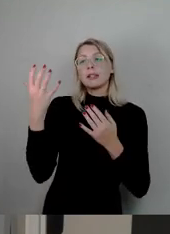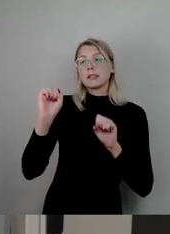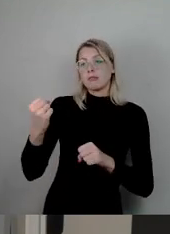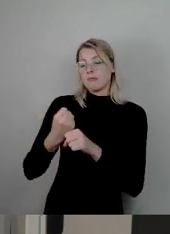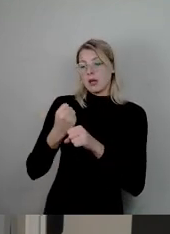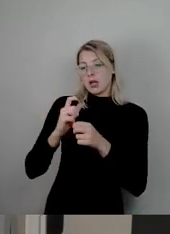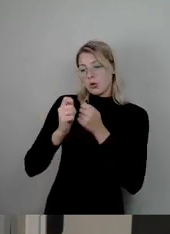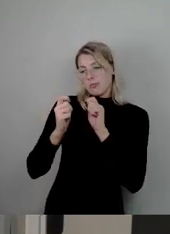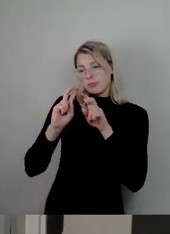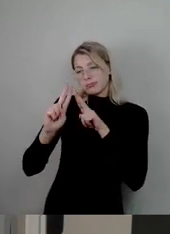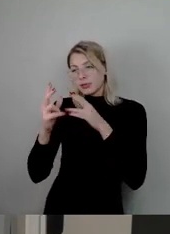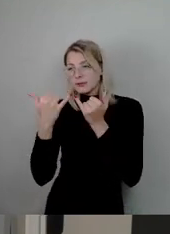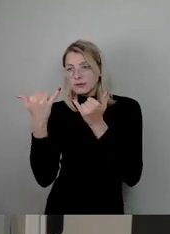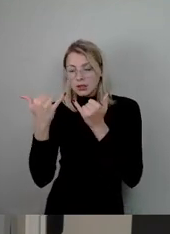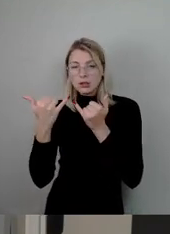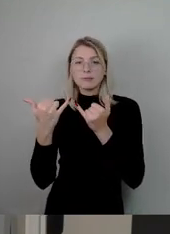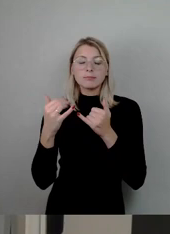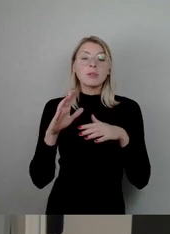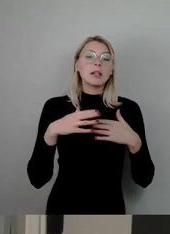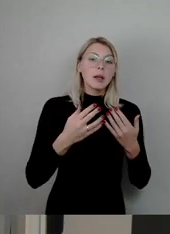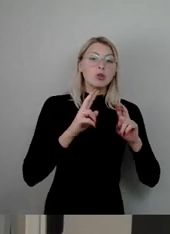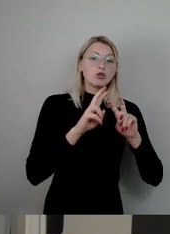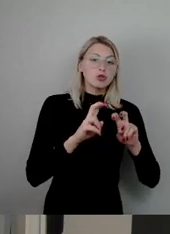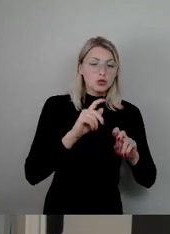Und da gibt es eine Studie, die sagt,